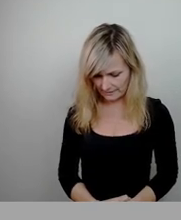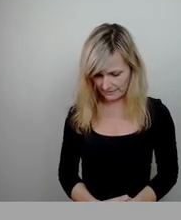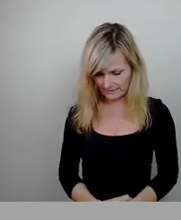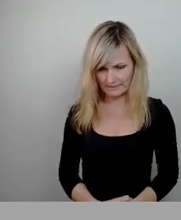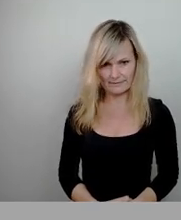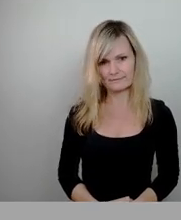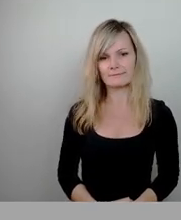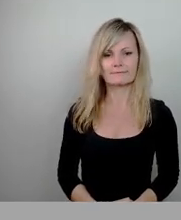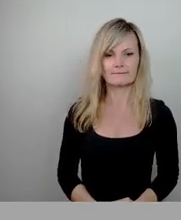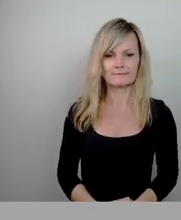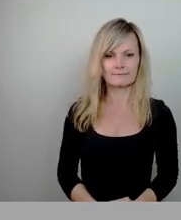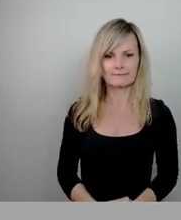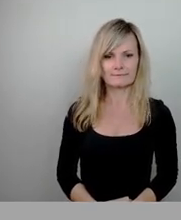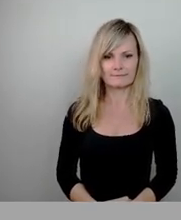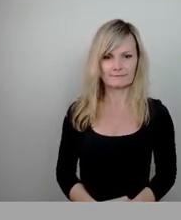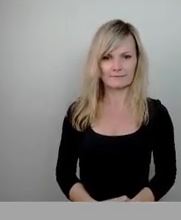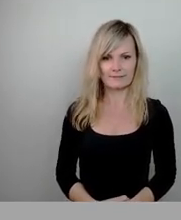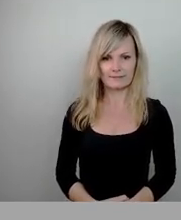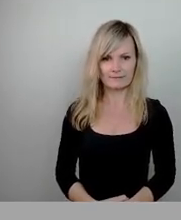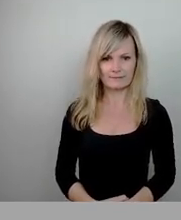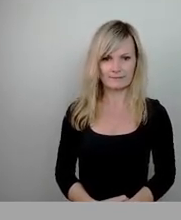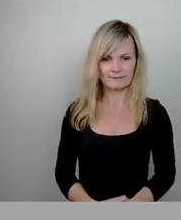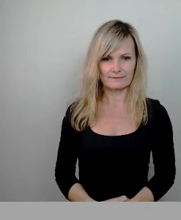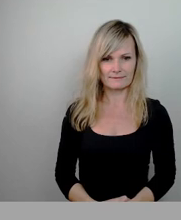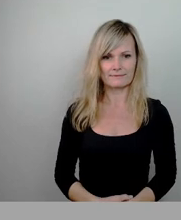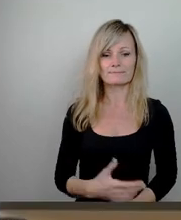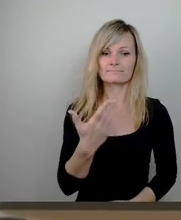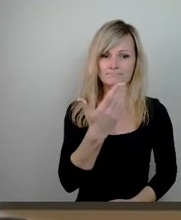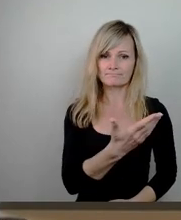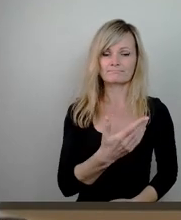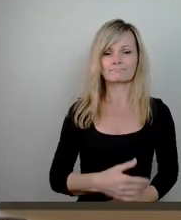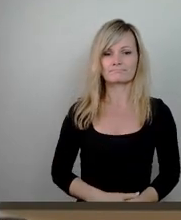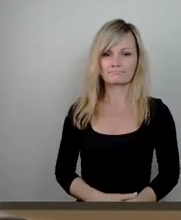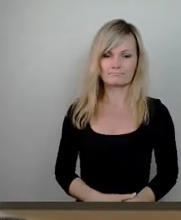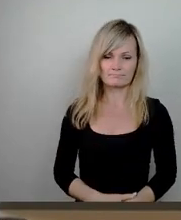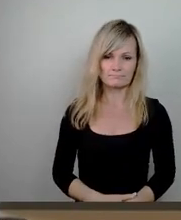Der hätte mit 47 Jahren drei Nein, zwölf Enthaltungen eine Mehrheit bekommen.